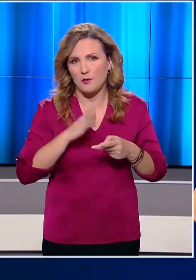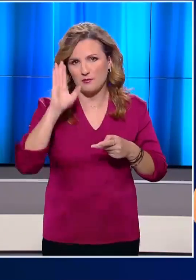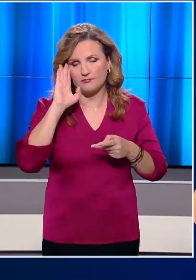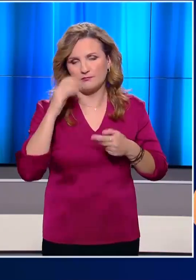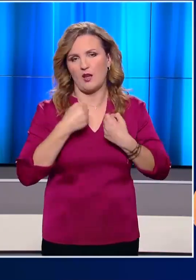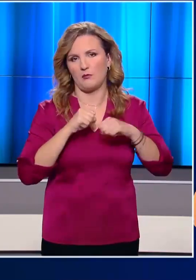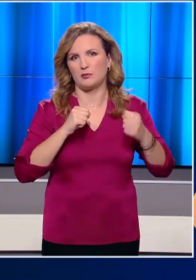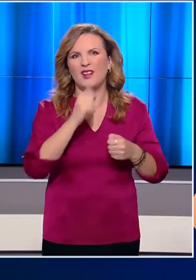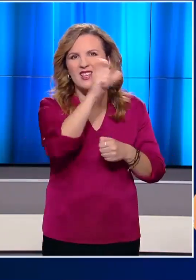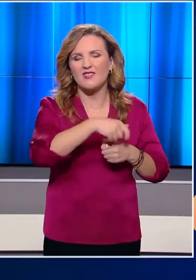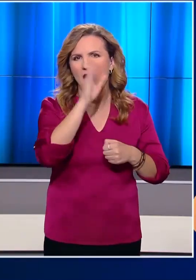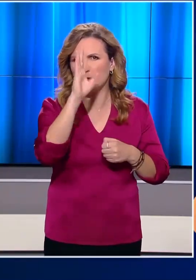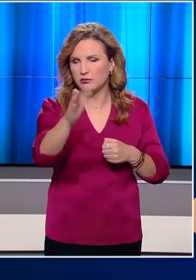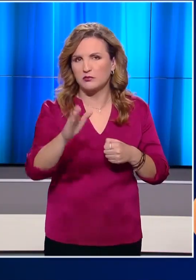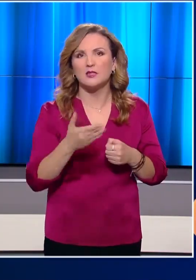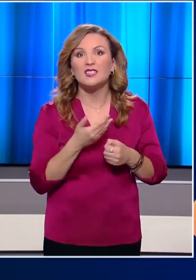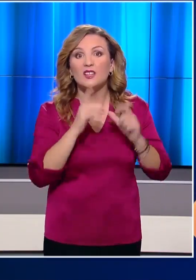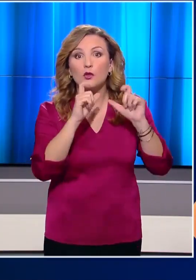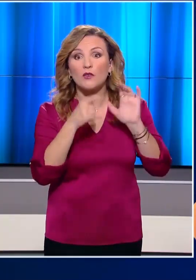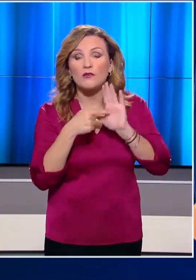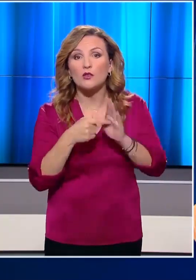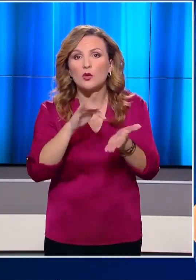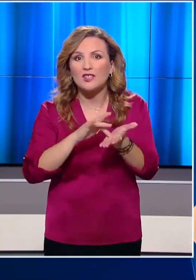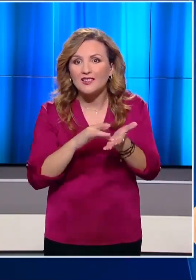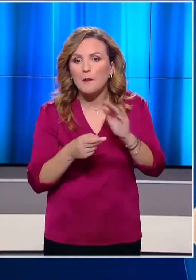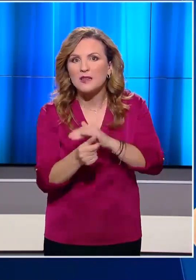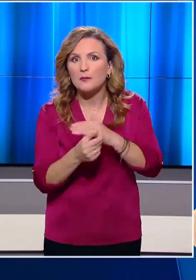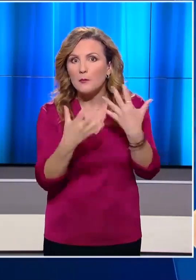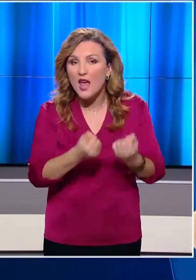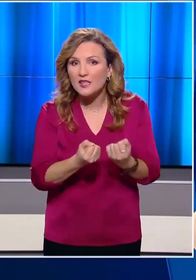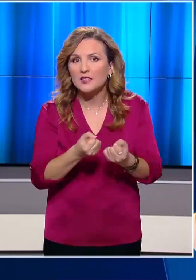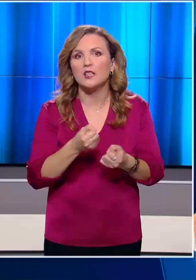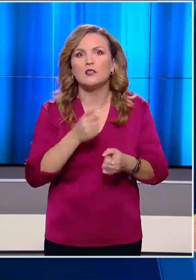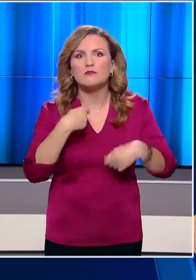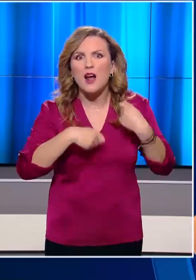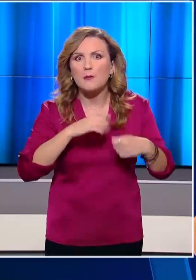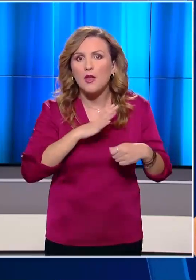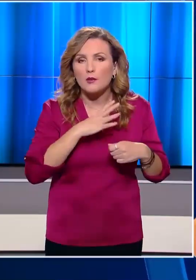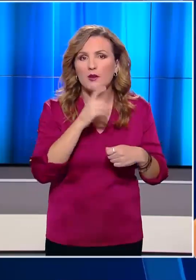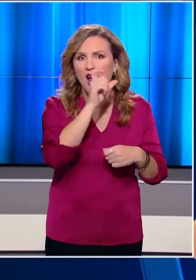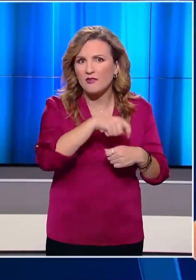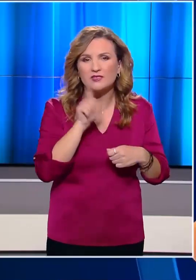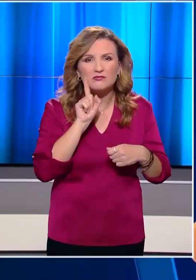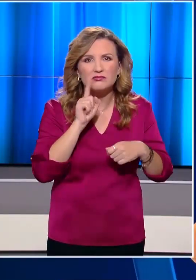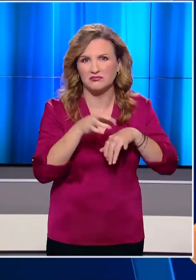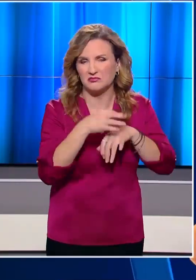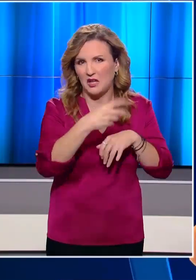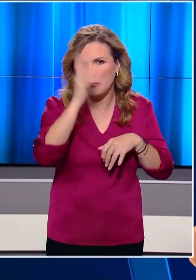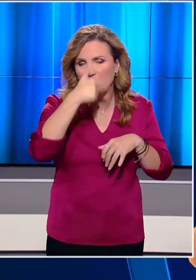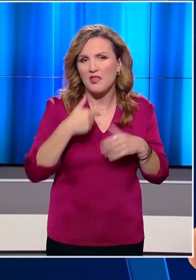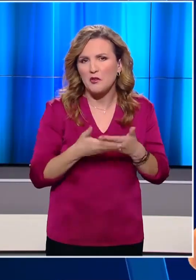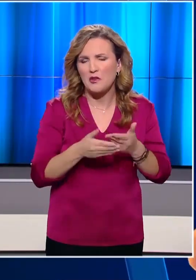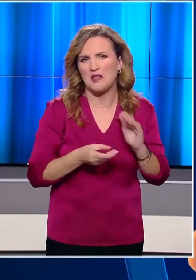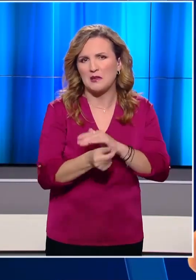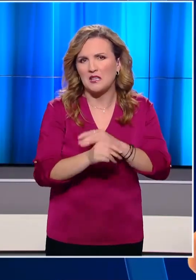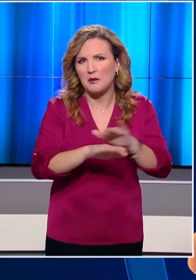κατηγορήσουν για υποκρισία. Δημοσιεύοντας φωτογραφίες από κέντρα κράτησης μεταναστών αναφέρουν ότι η Μελάνια δεν έχει κάνει τίποτα για να βοηθήσει αυτά τα παιδιά και ότι